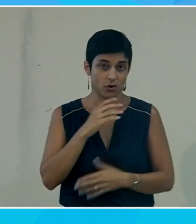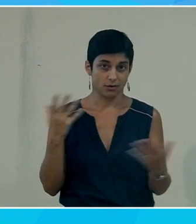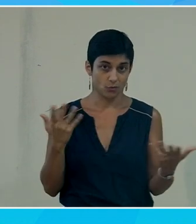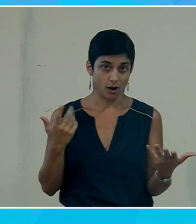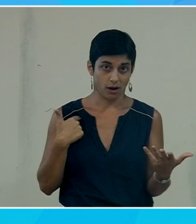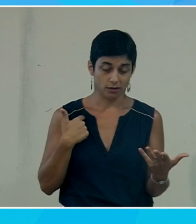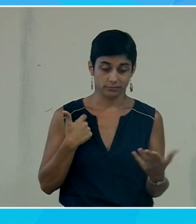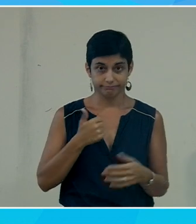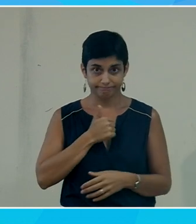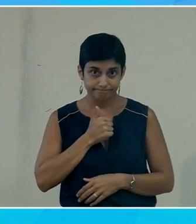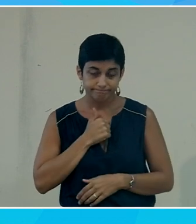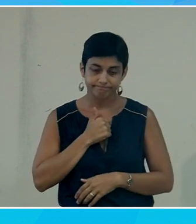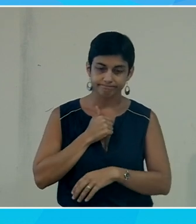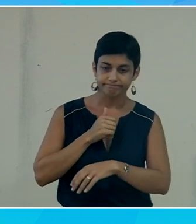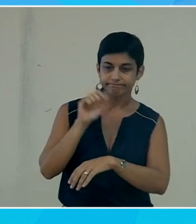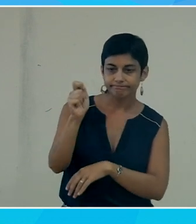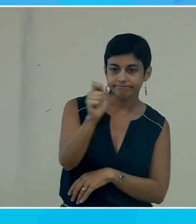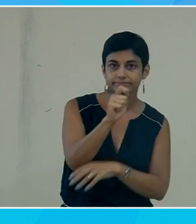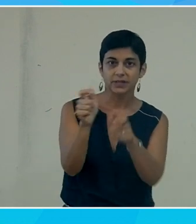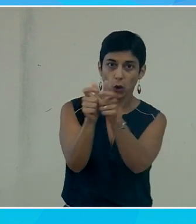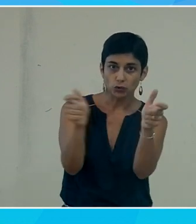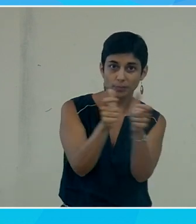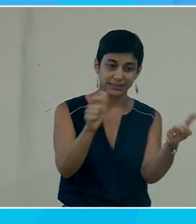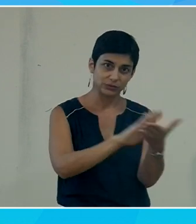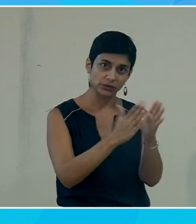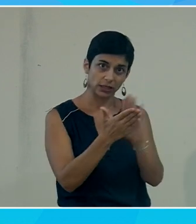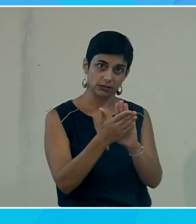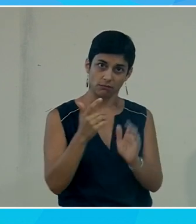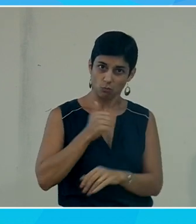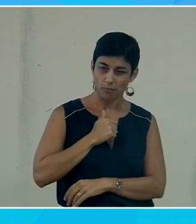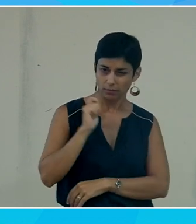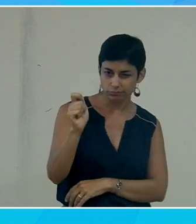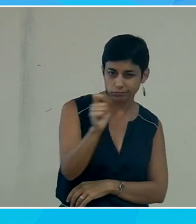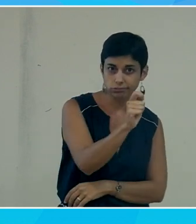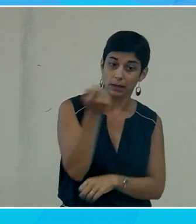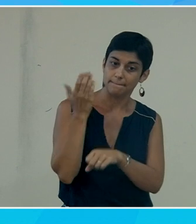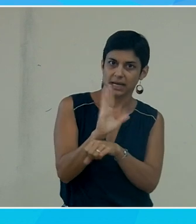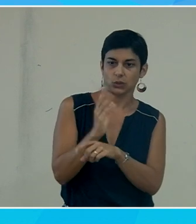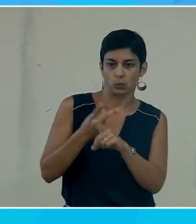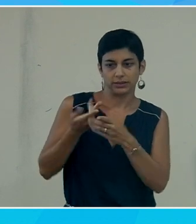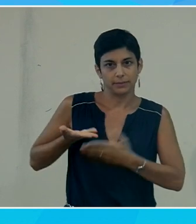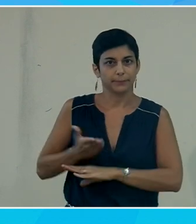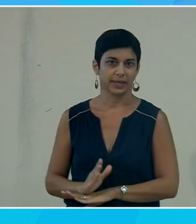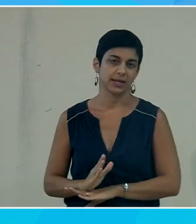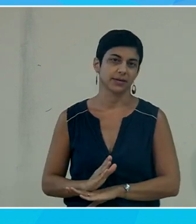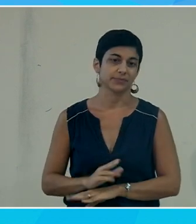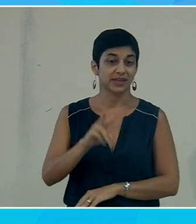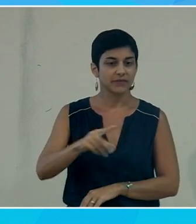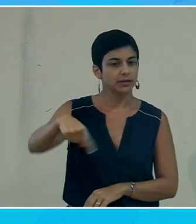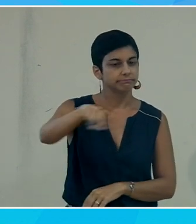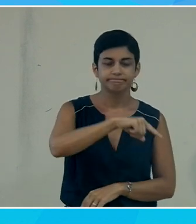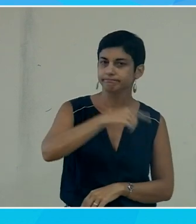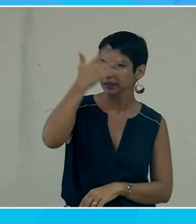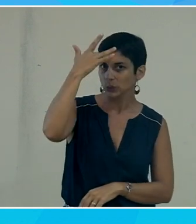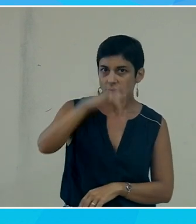principalement d'aller voir les entreprises d'aller voir les associations d'aller voir un peu tout le monde pour leur présenter ce qui existe parce qu'il y un déficit de connaissances